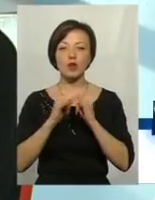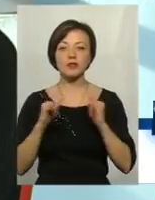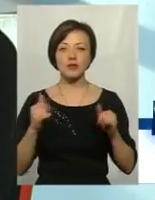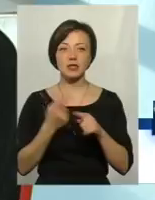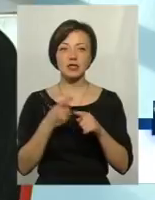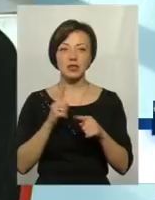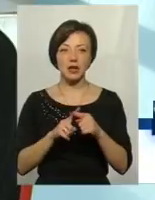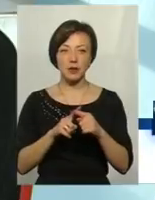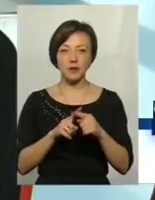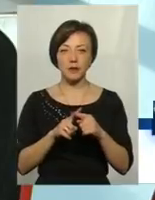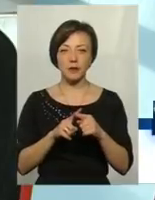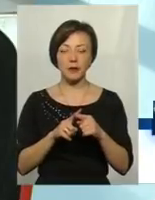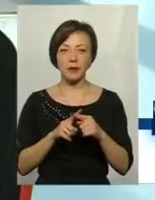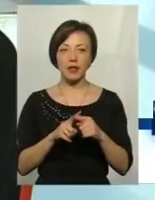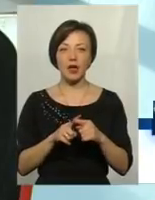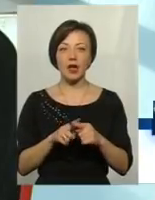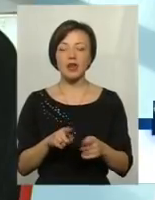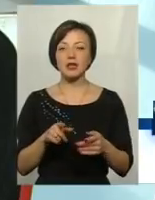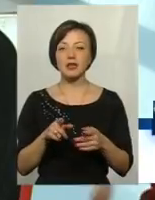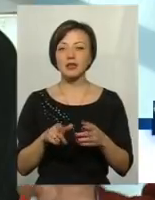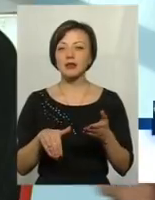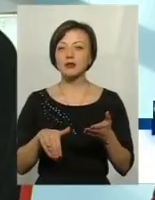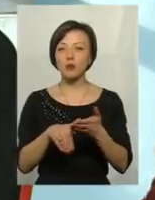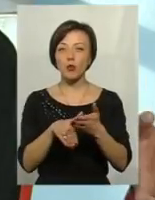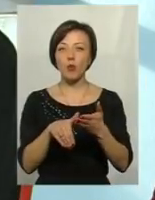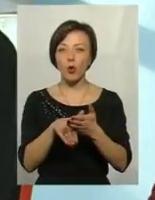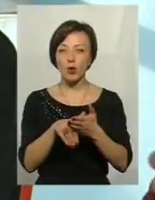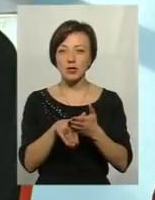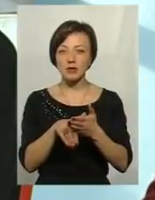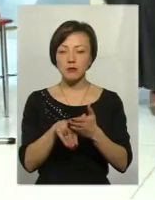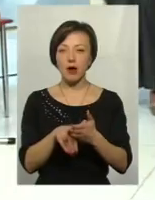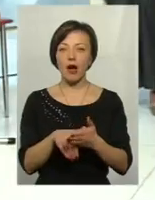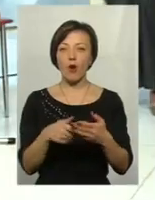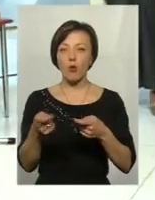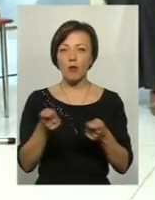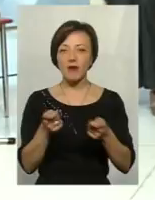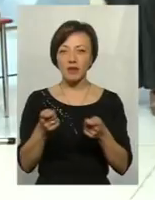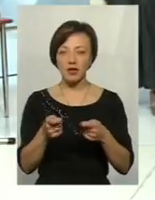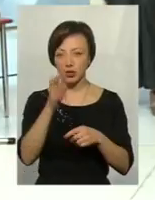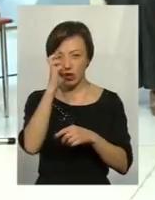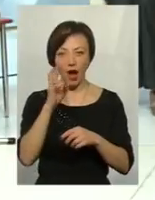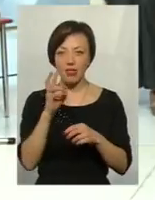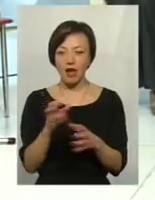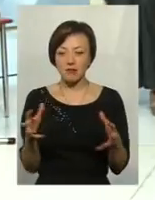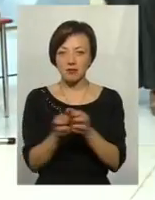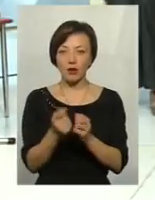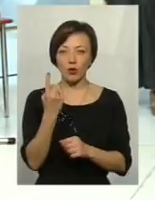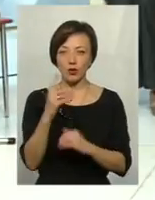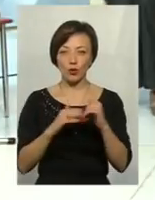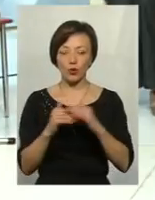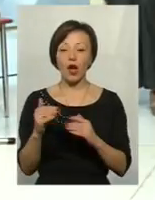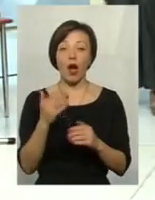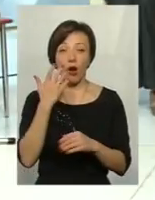Це ексерактивний, як називається, науковцю спосіб управління державньою, а не інклюзивний, коли все стискається в одних руках. Зрозумієте, коли сьогодні